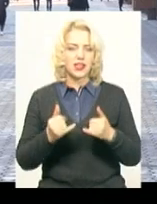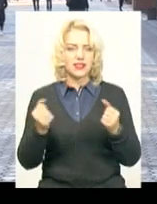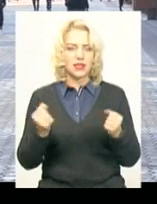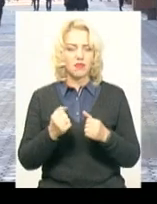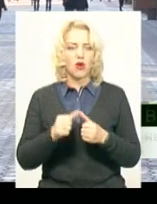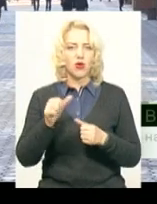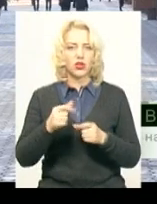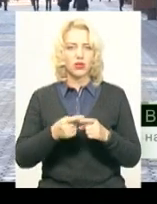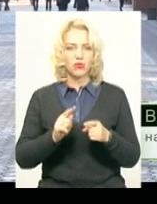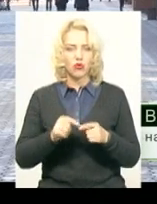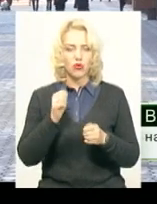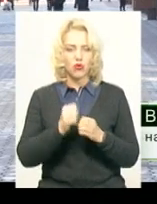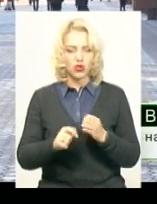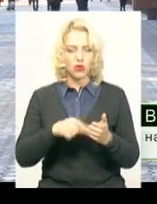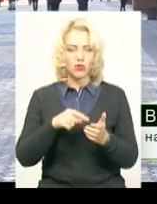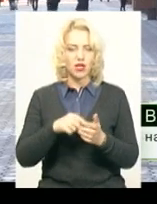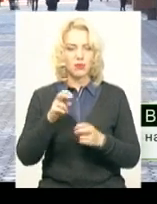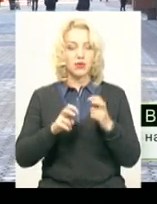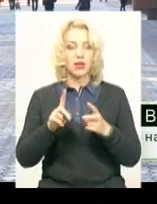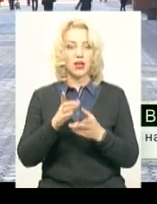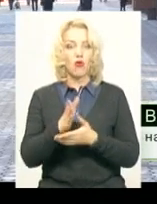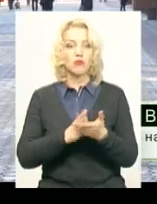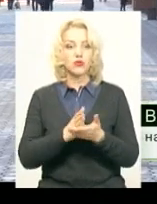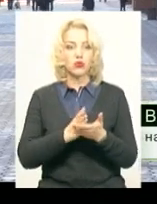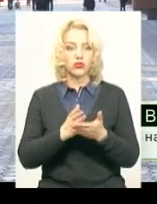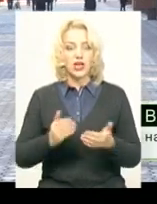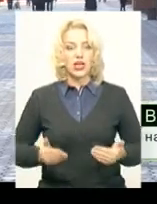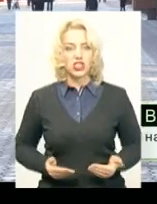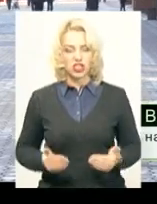комунальному підприємстві, яке обслуговує житло, тобто в колишніх ЖКГ,